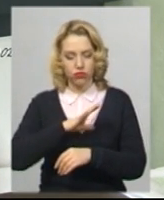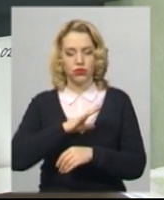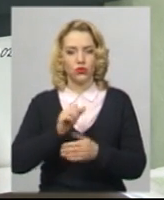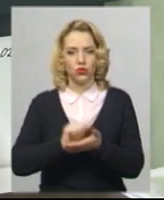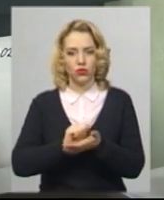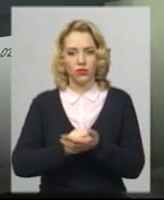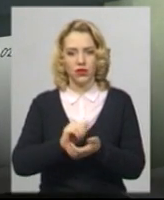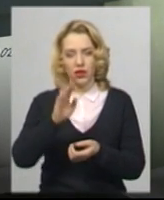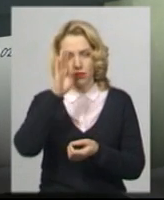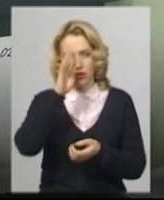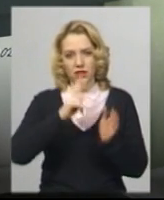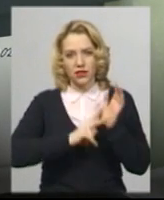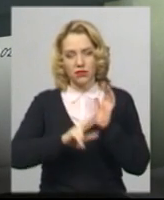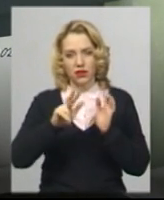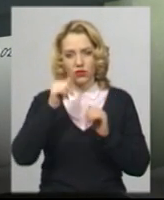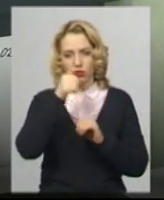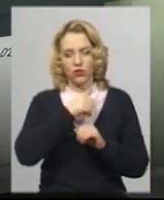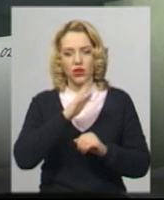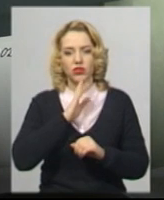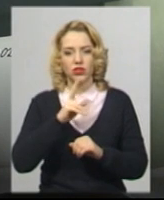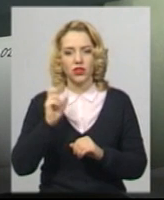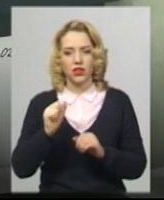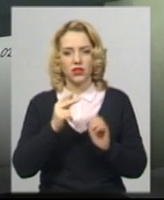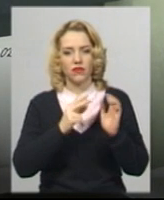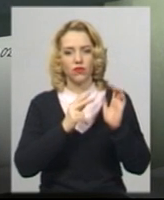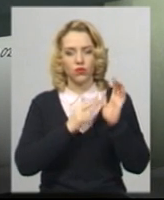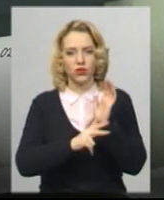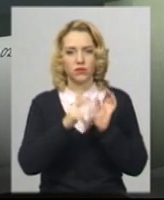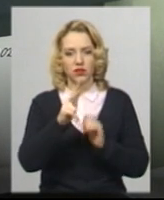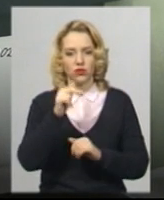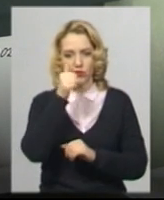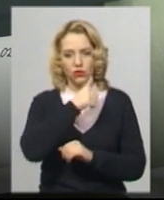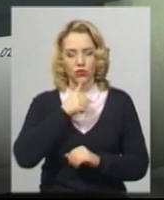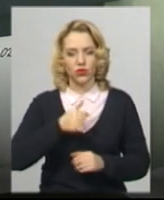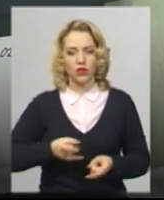-го народження і жінка попередньо 83-го року народження.